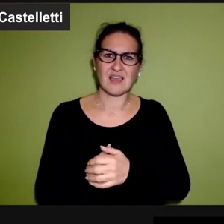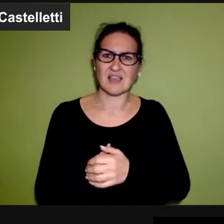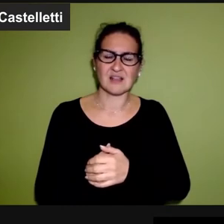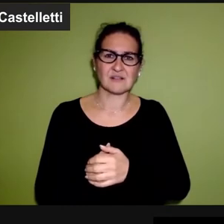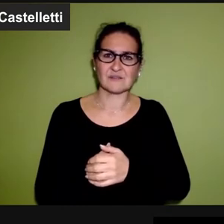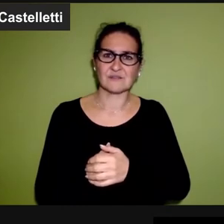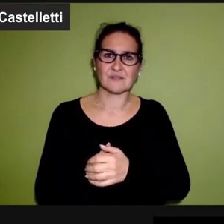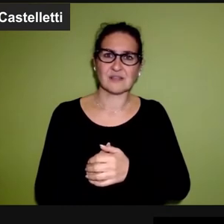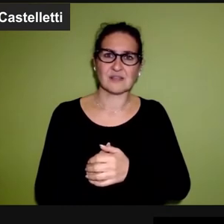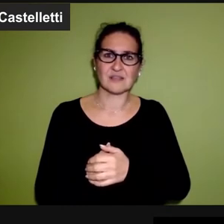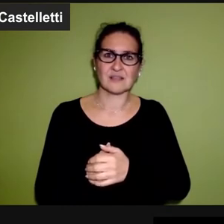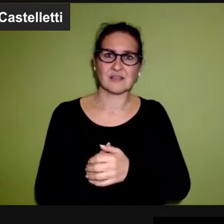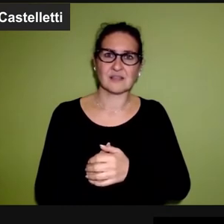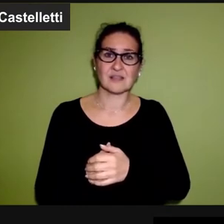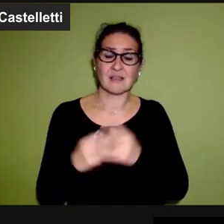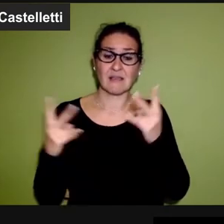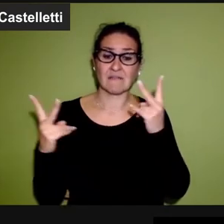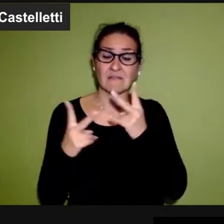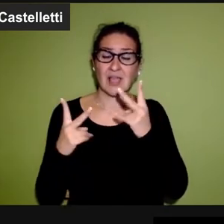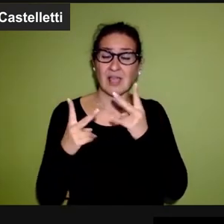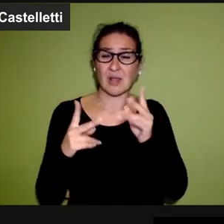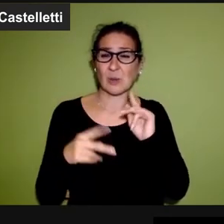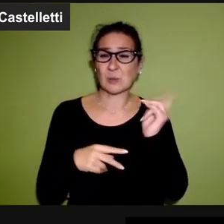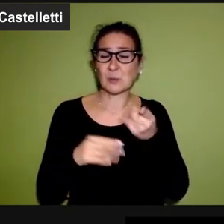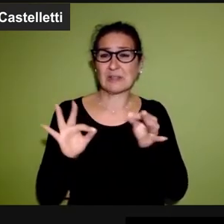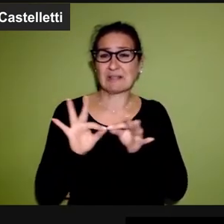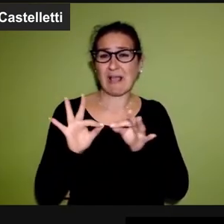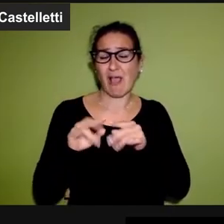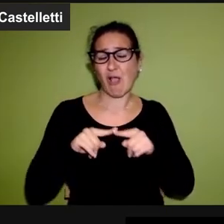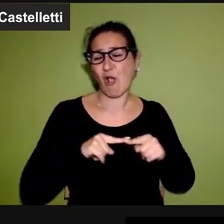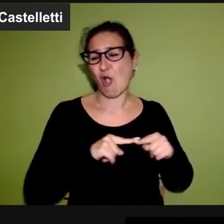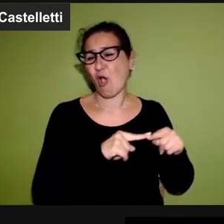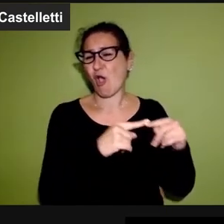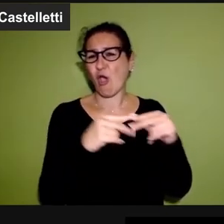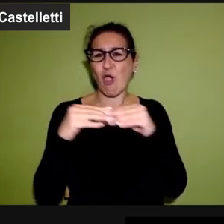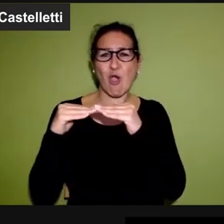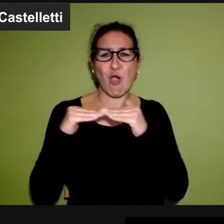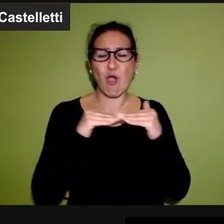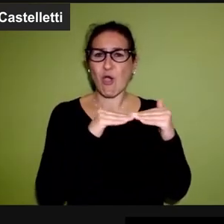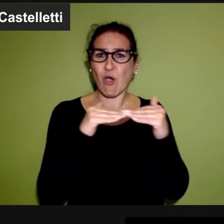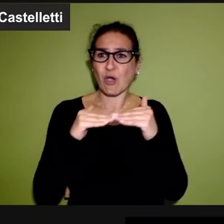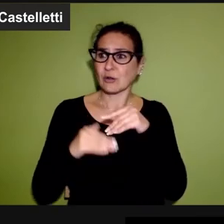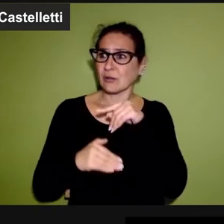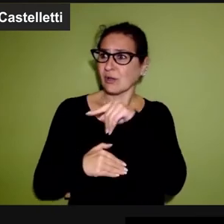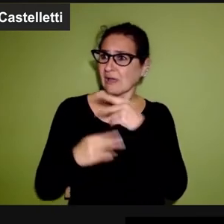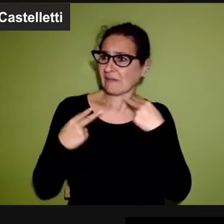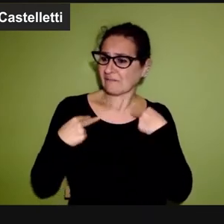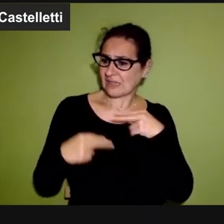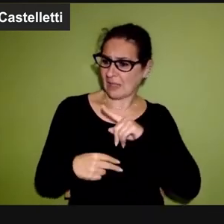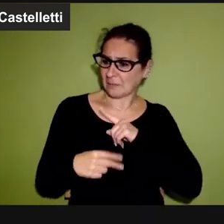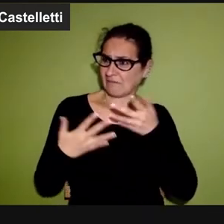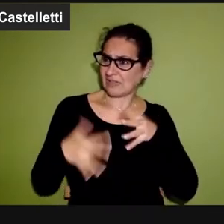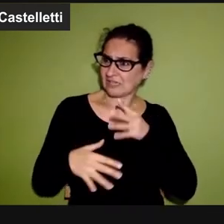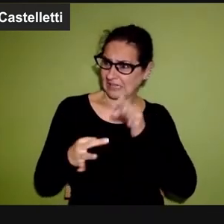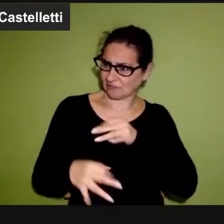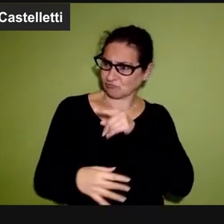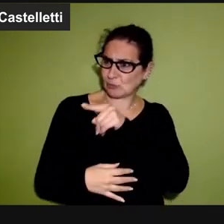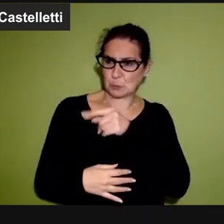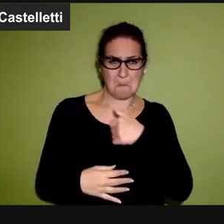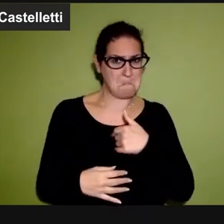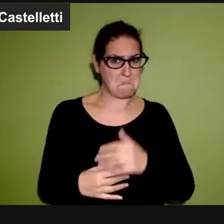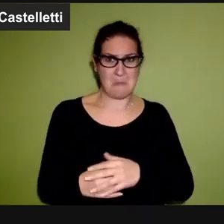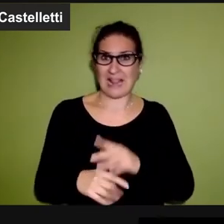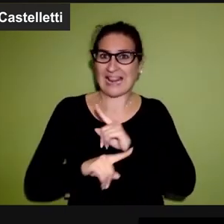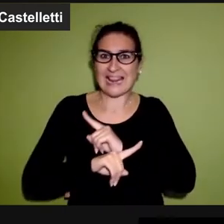c'è l'unanimità sul fatto che nessuno vuole che sul suo fine vita decida un altro. E